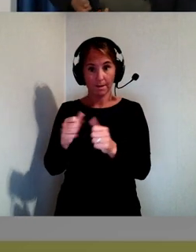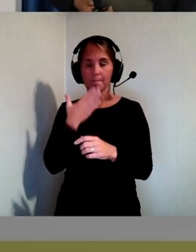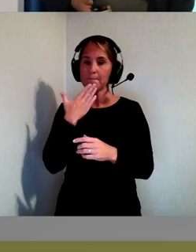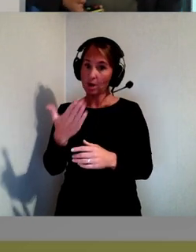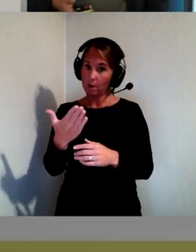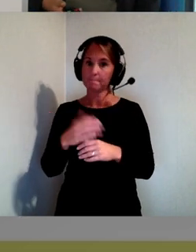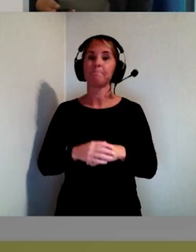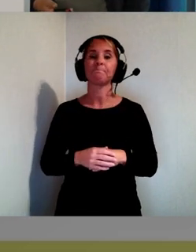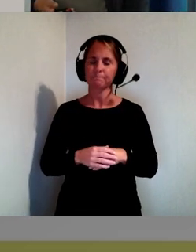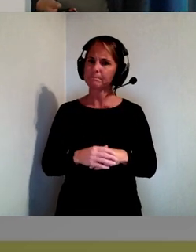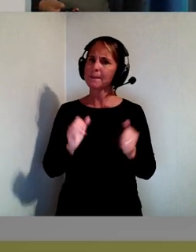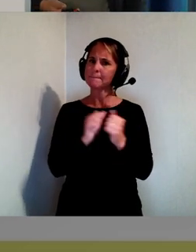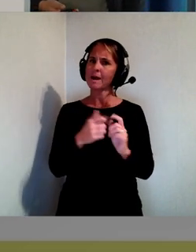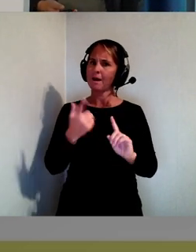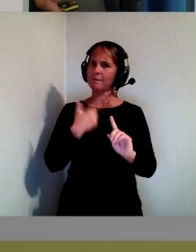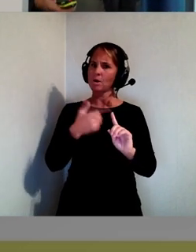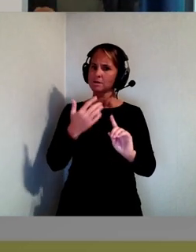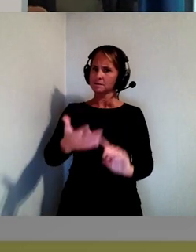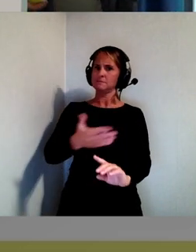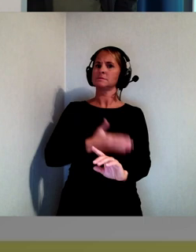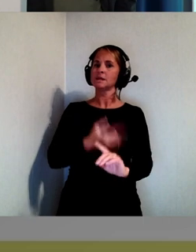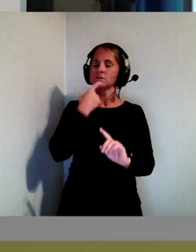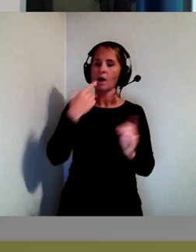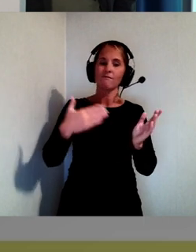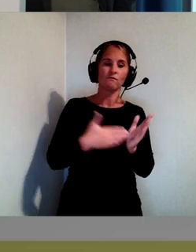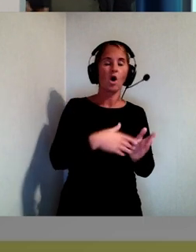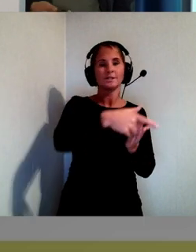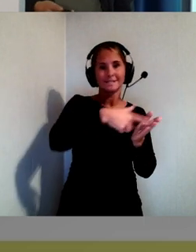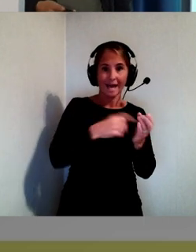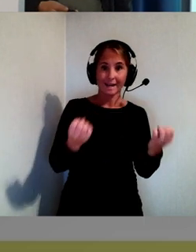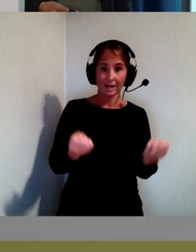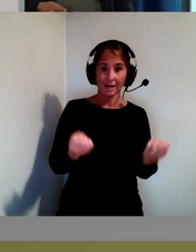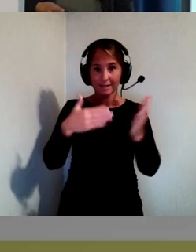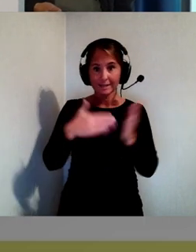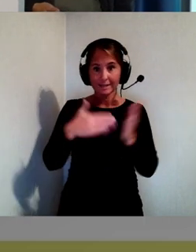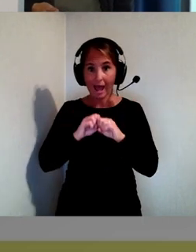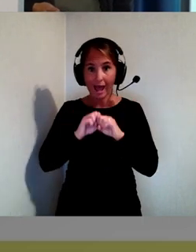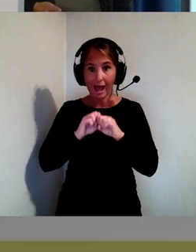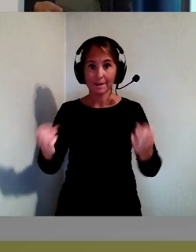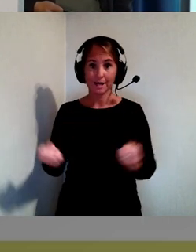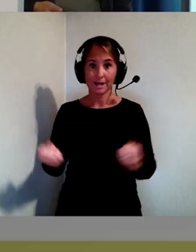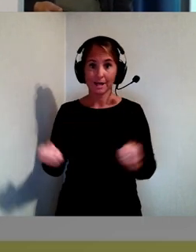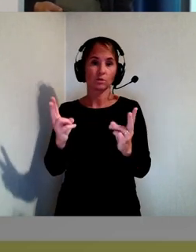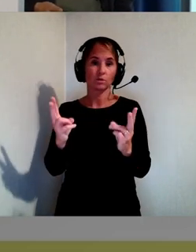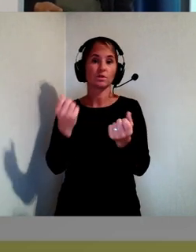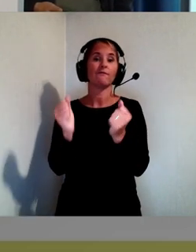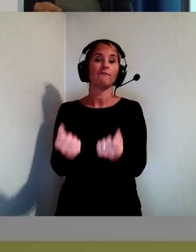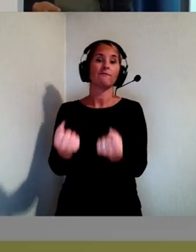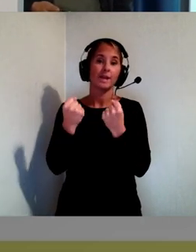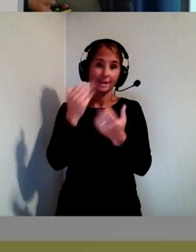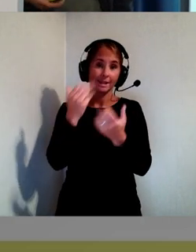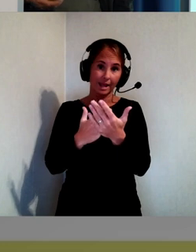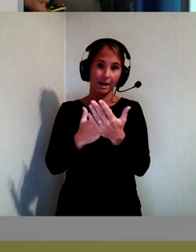Men det där jag sa i början om att gå från särlösning till generell lösning. Det är också en viktig del av principen om universell